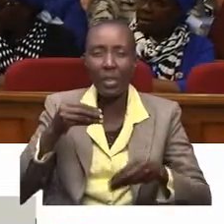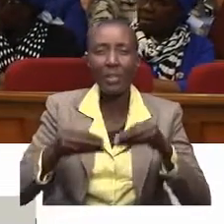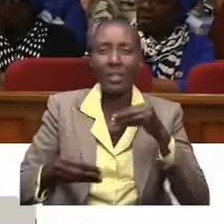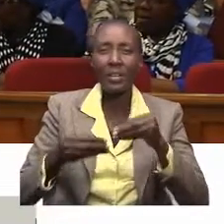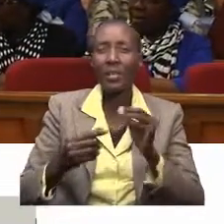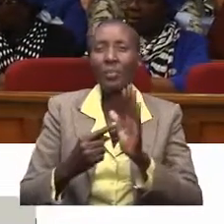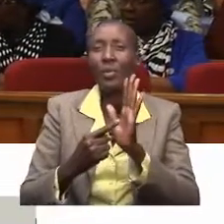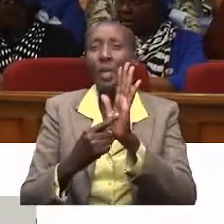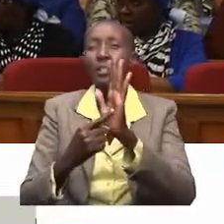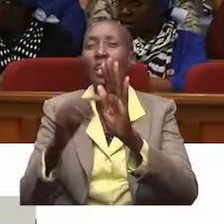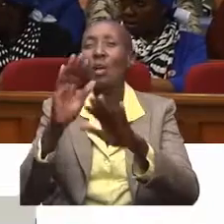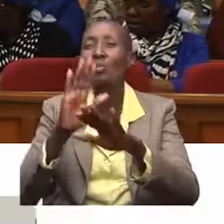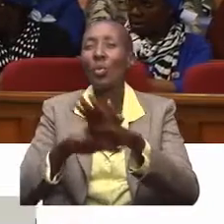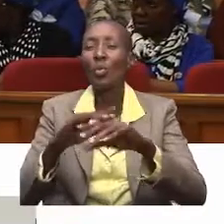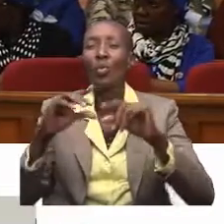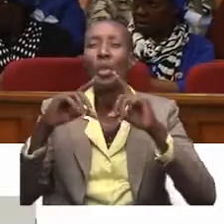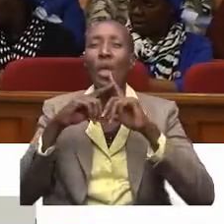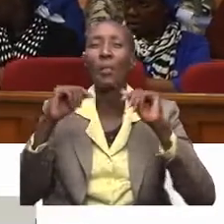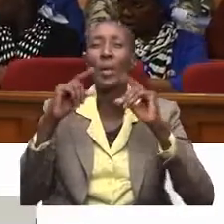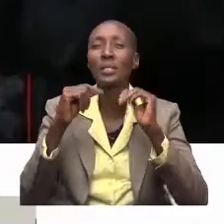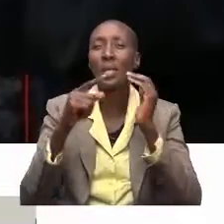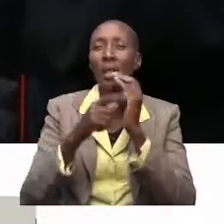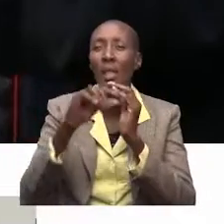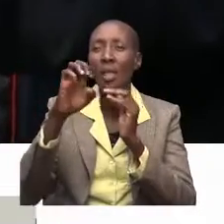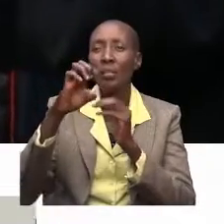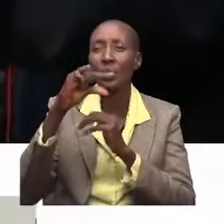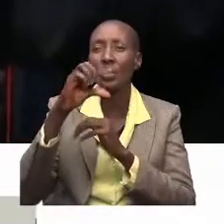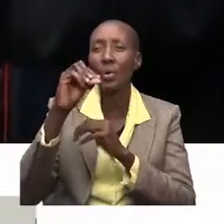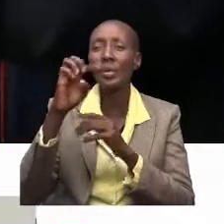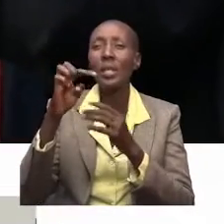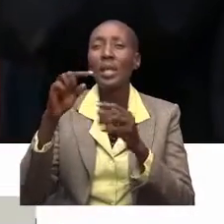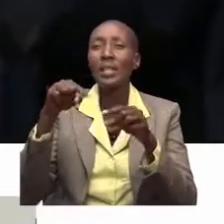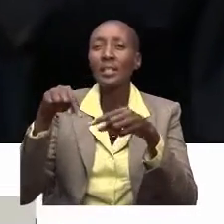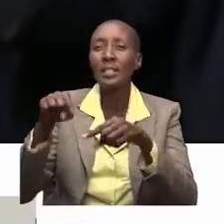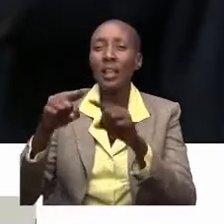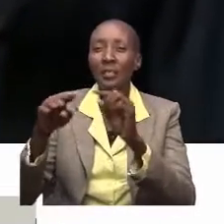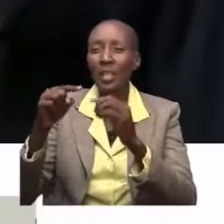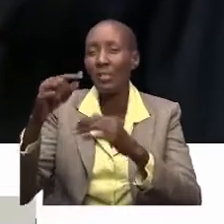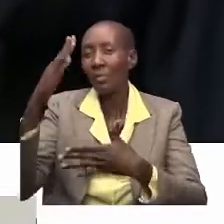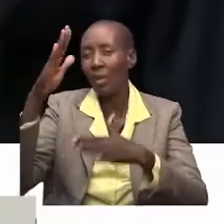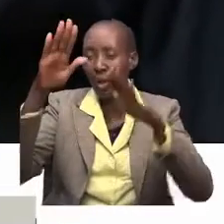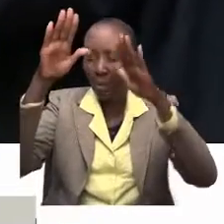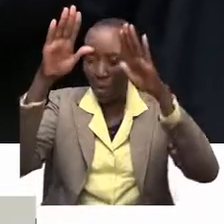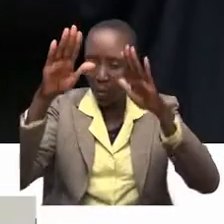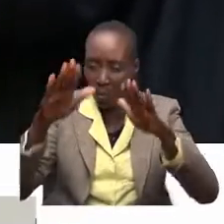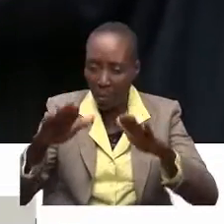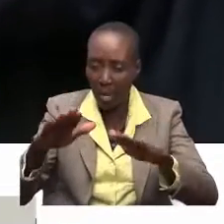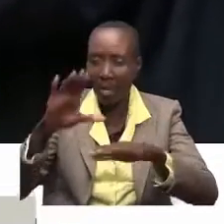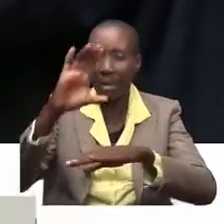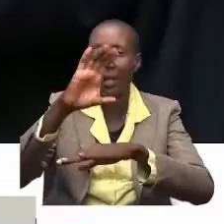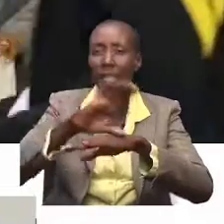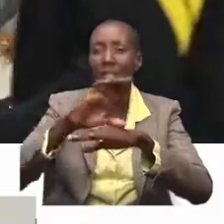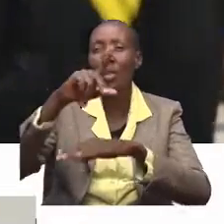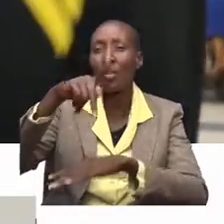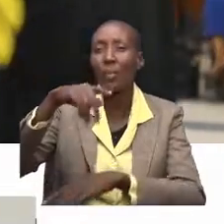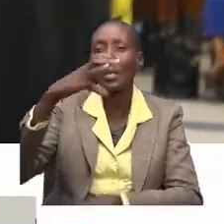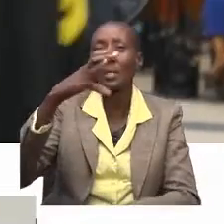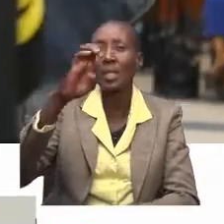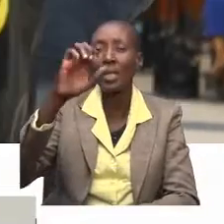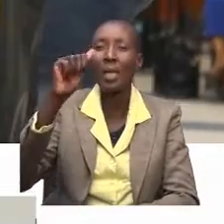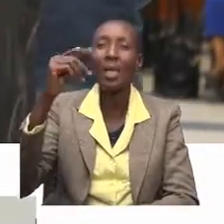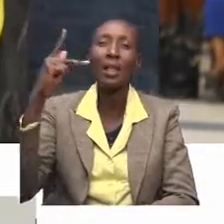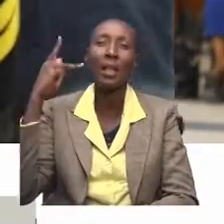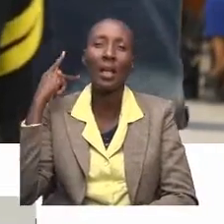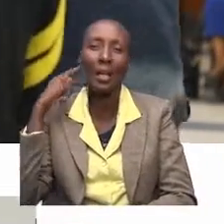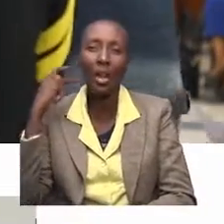mfanobora ukiwa mchungaji George Obonyo, ambaye aliweza kuapishwa katika kanisa la PCA Kariobangi